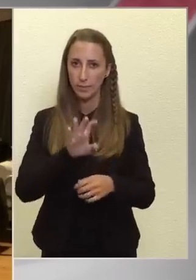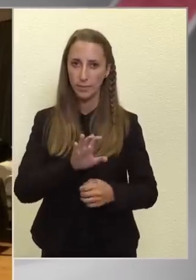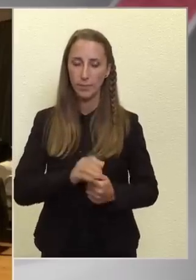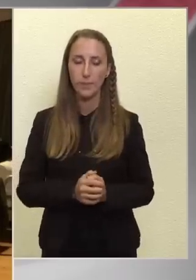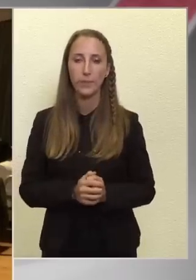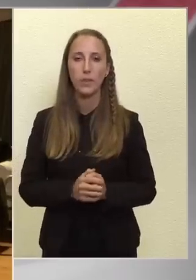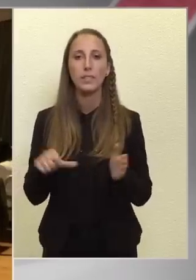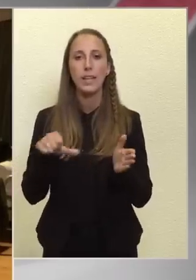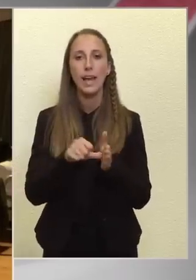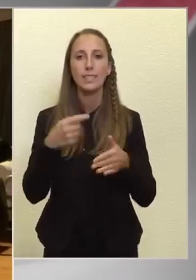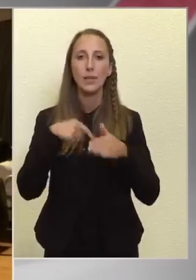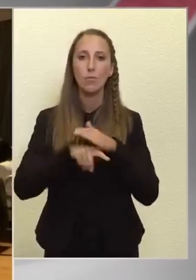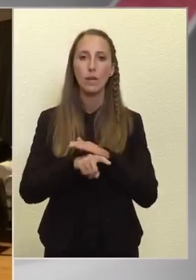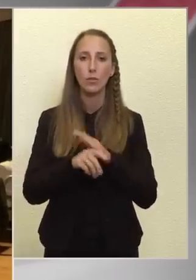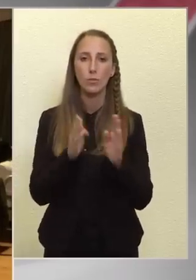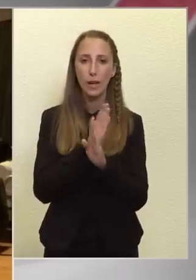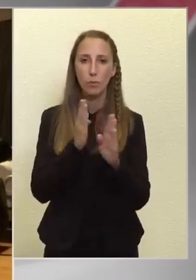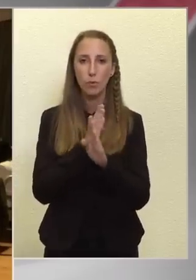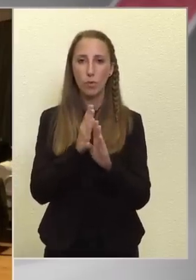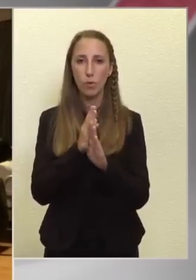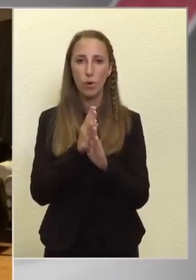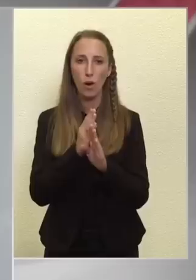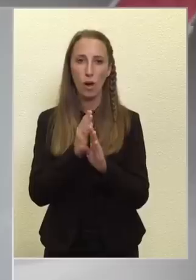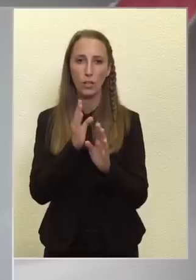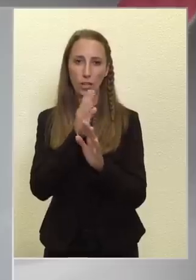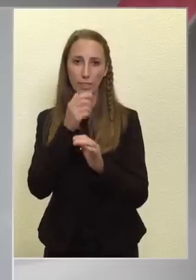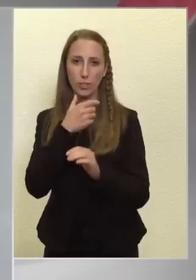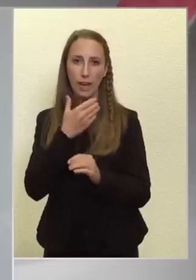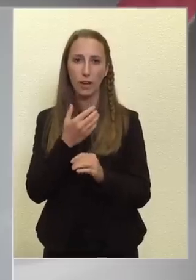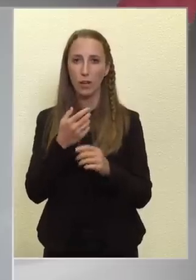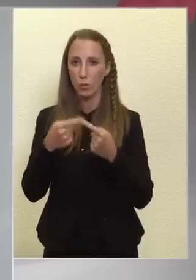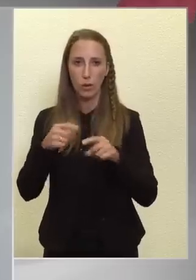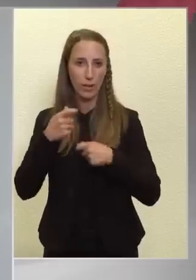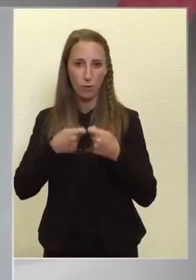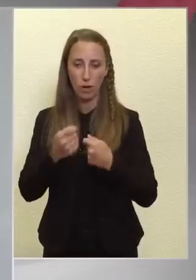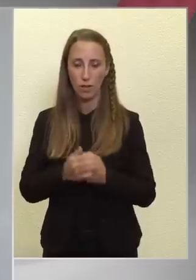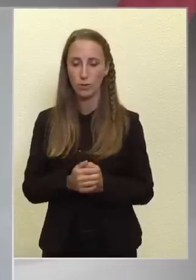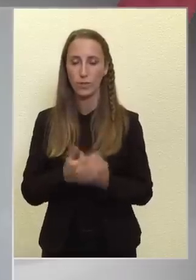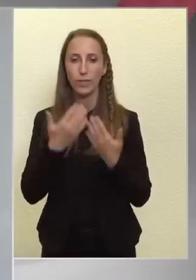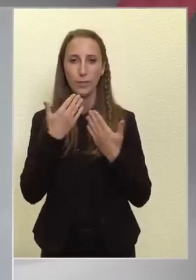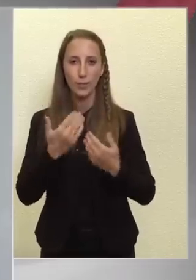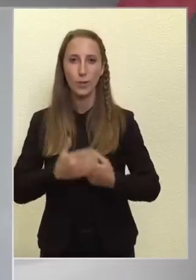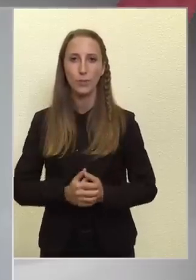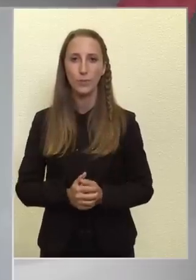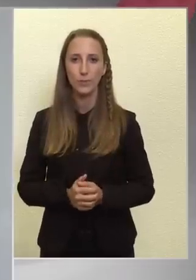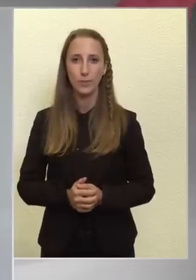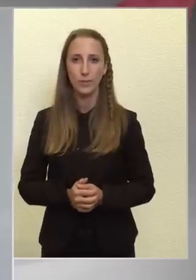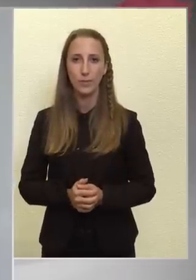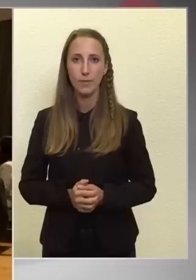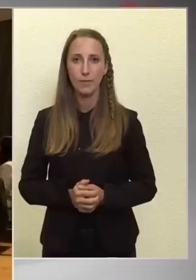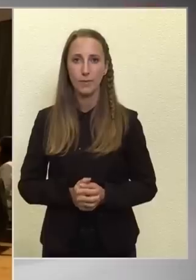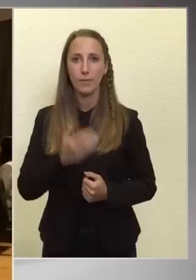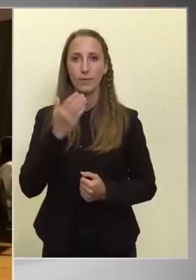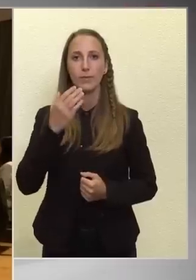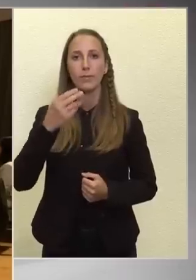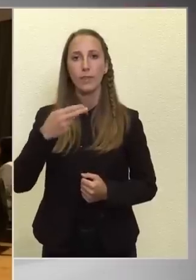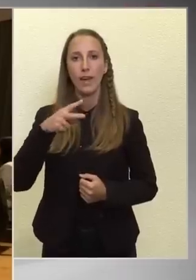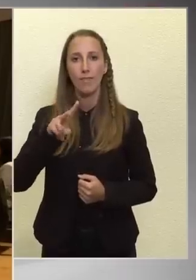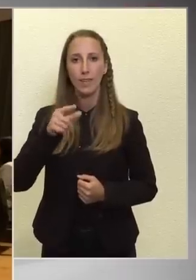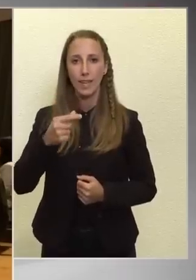Az ENSZ-en belül megbúvó anarchistákkal külön nem foglalkozunk. Köszönöm. HVG.